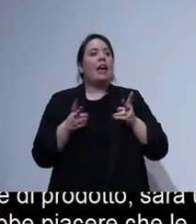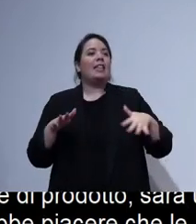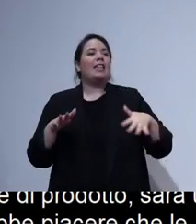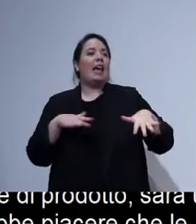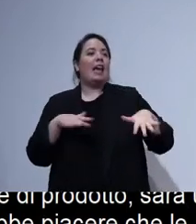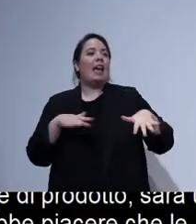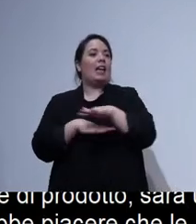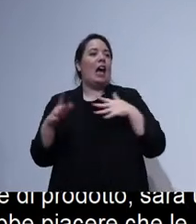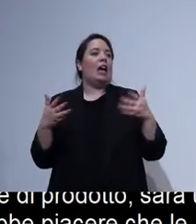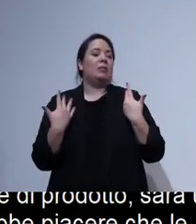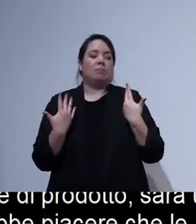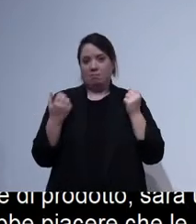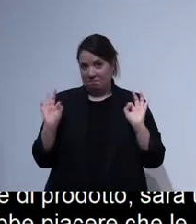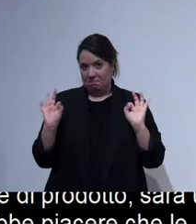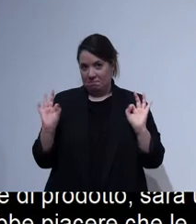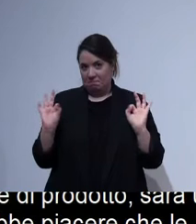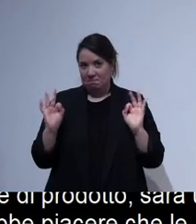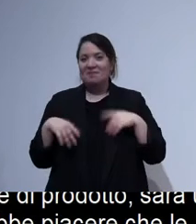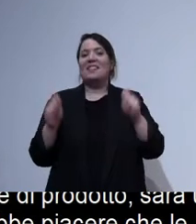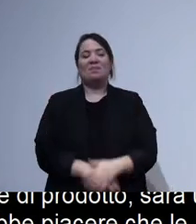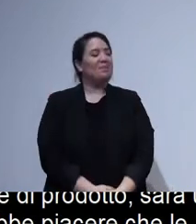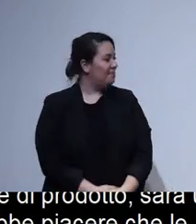Quindi direi di iniziare.